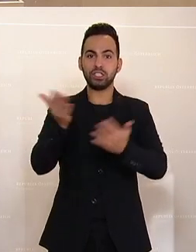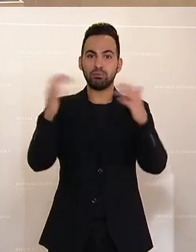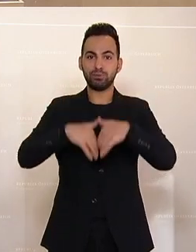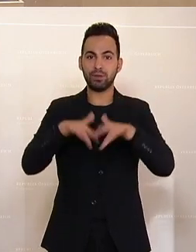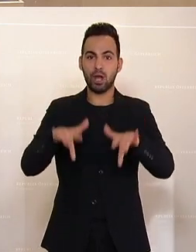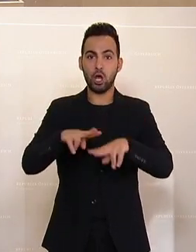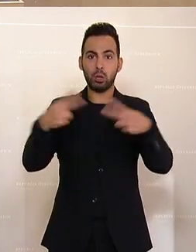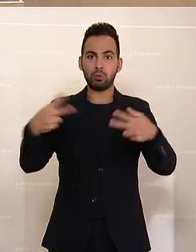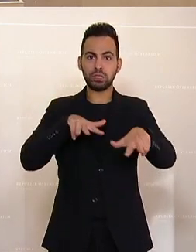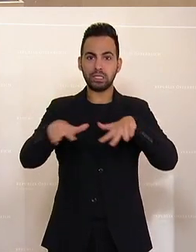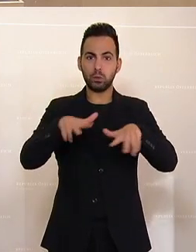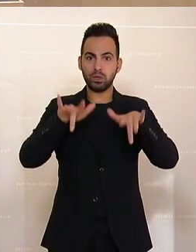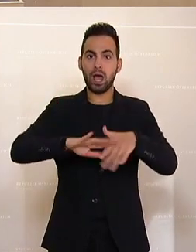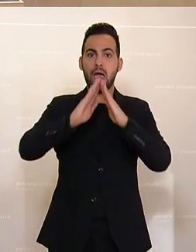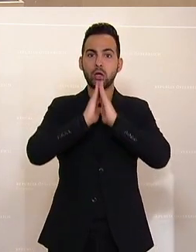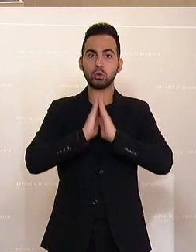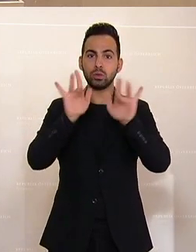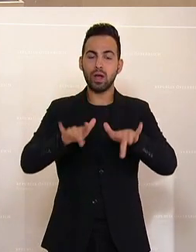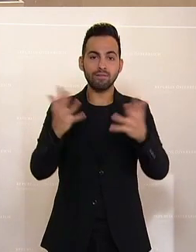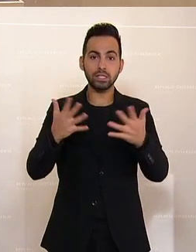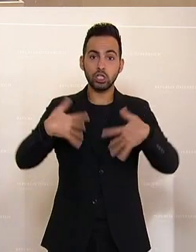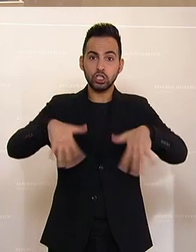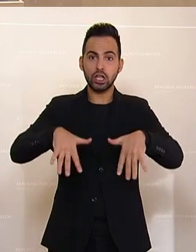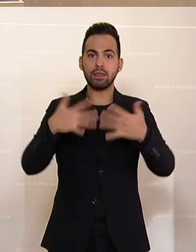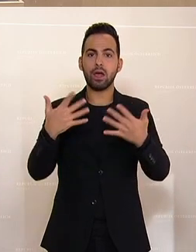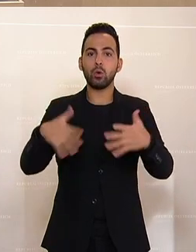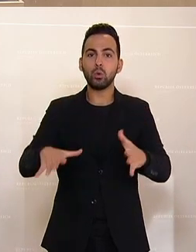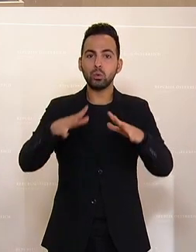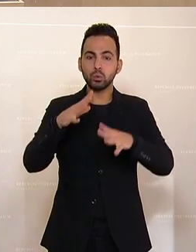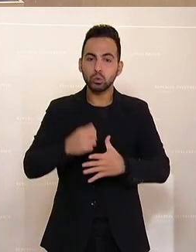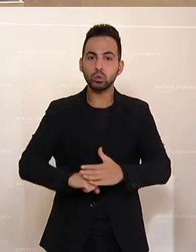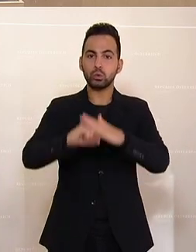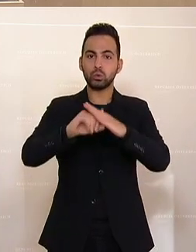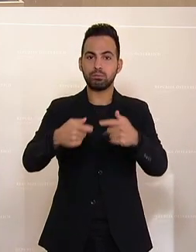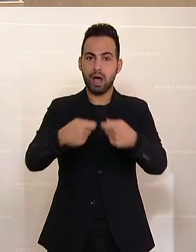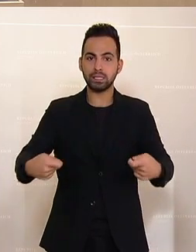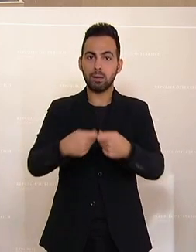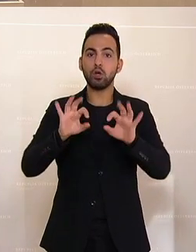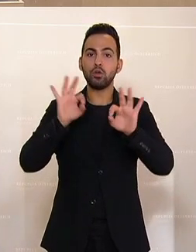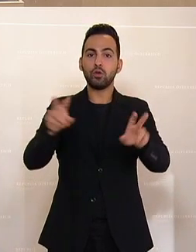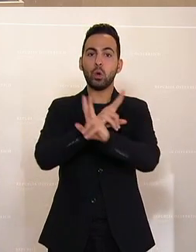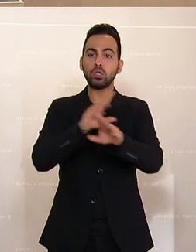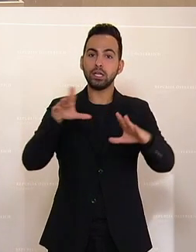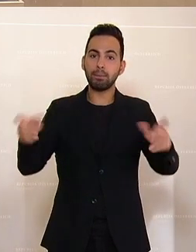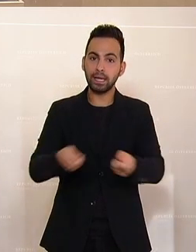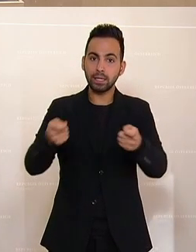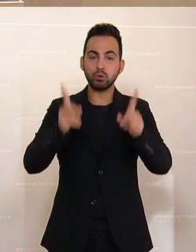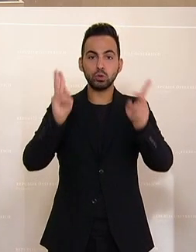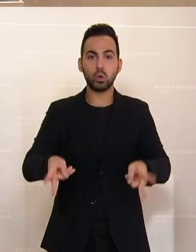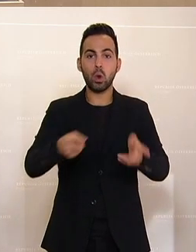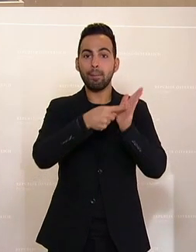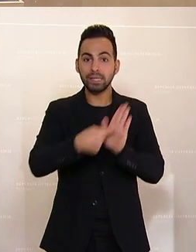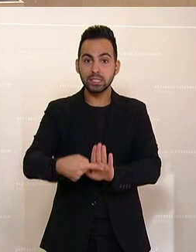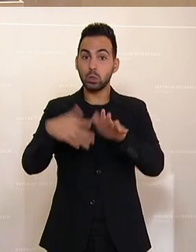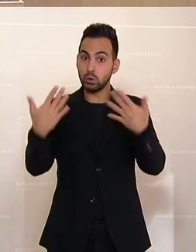Die Bundesregierung wird ersucht möglichst rasch geeignete Unterstützungsmaßnahmen für die österreichischen Betriebe zu präsentieren, um so